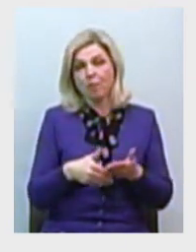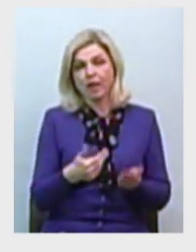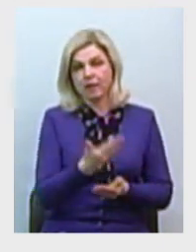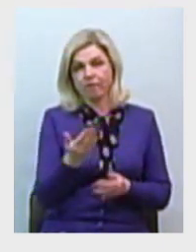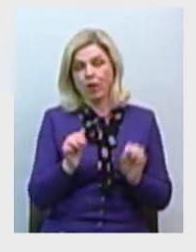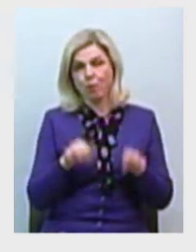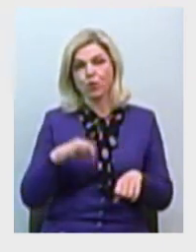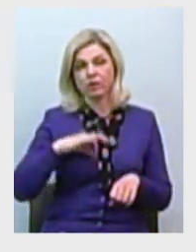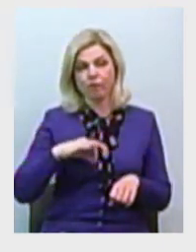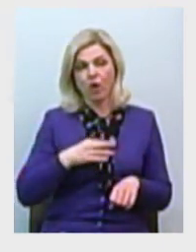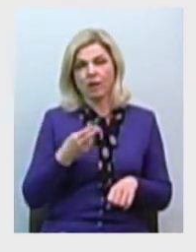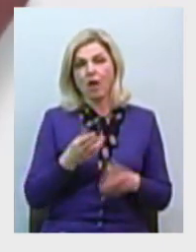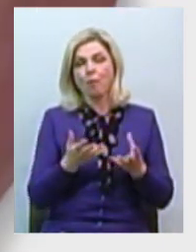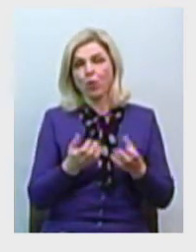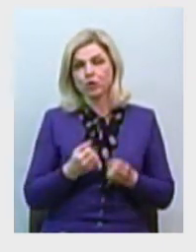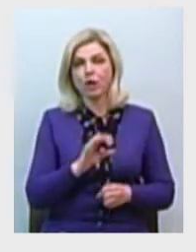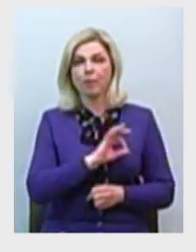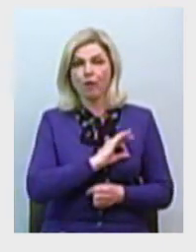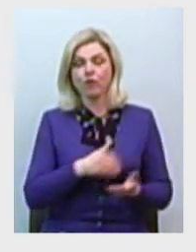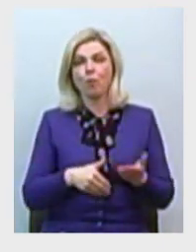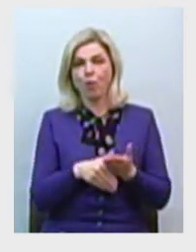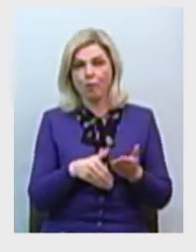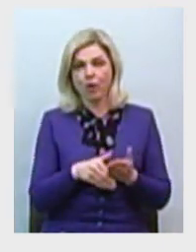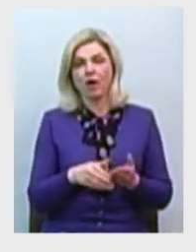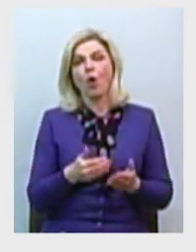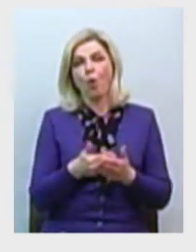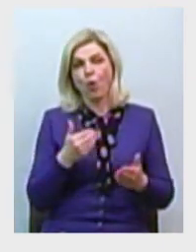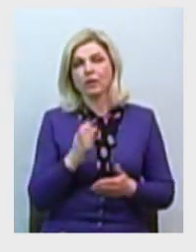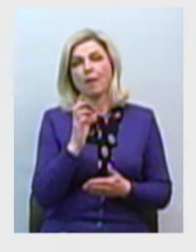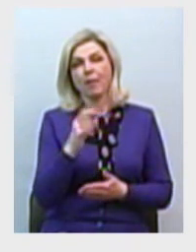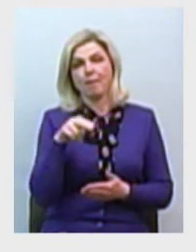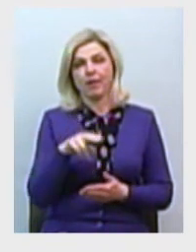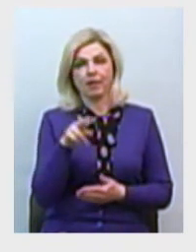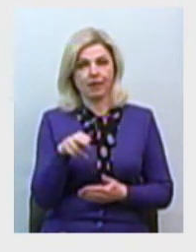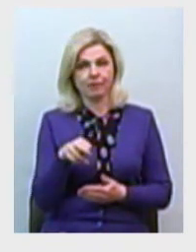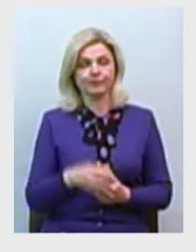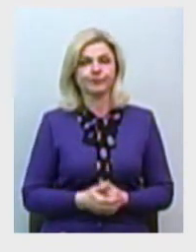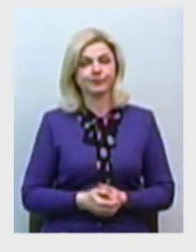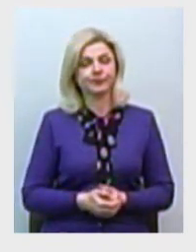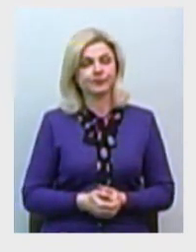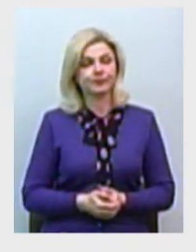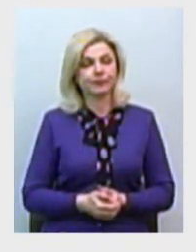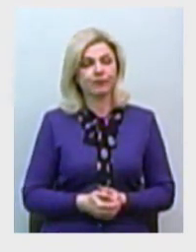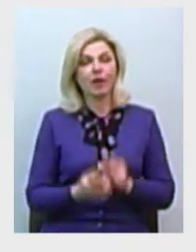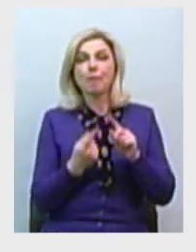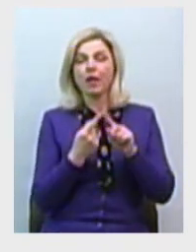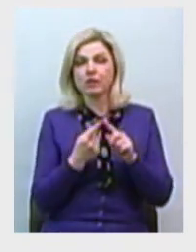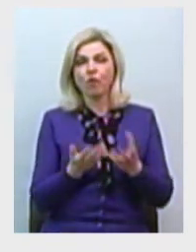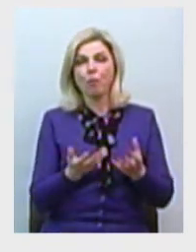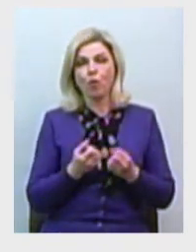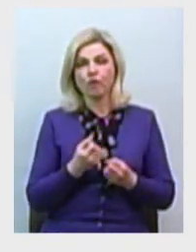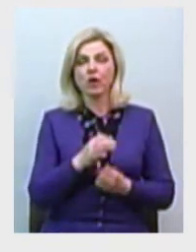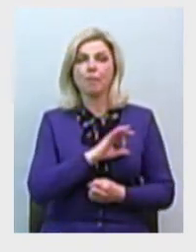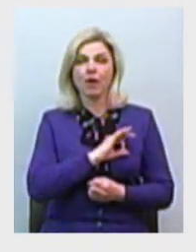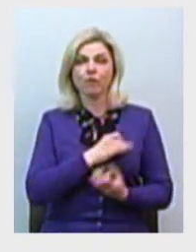можете скористатися для отримання правових послуг від системи надання безоплатної правової допомоги? По-перше, отримати праву